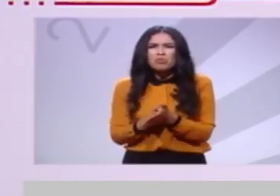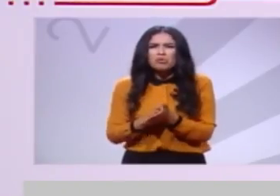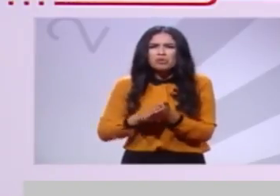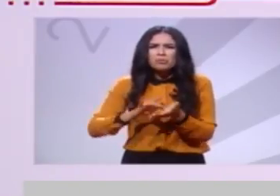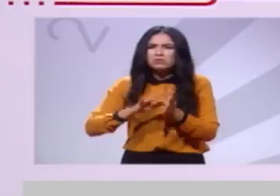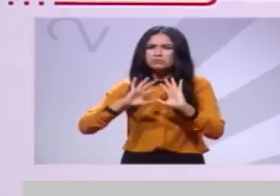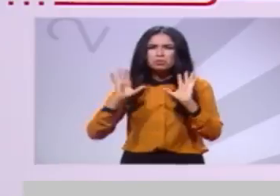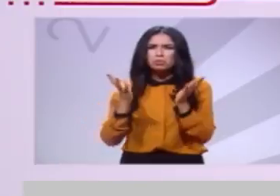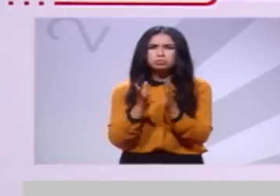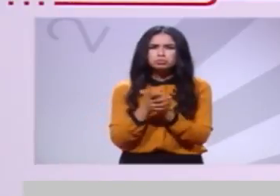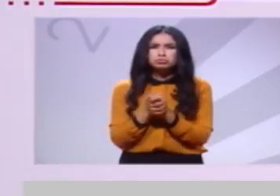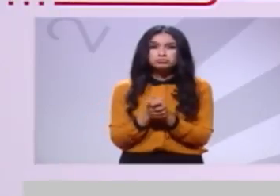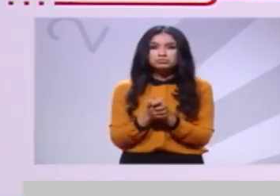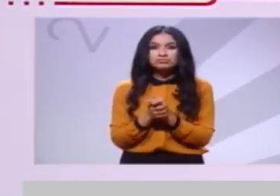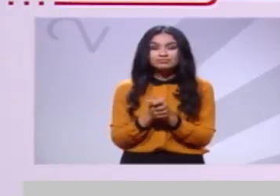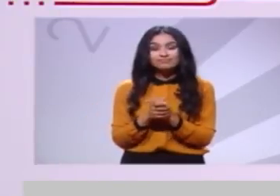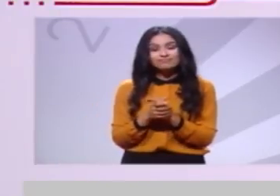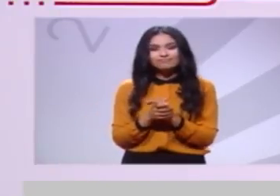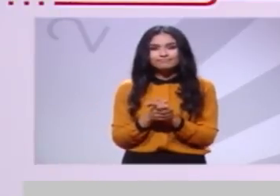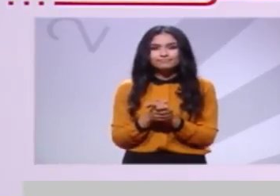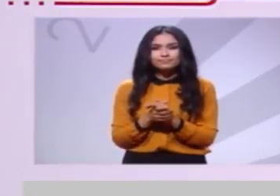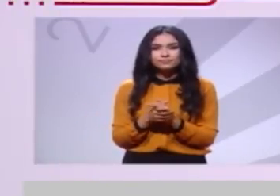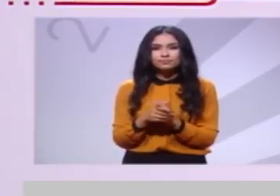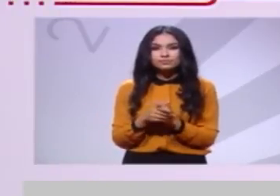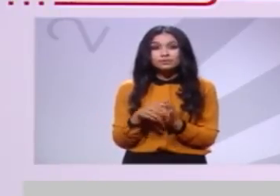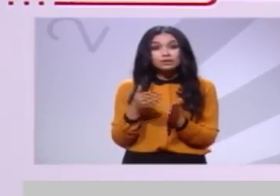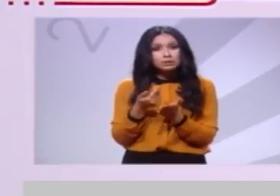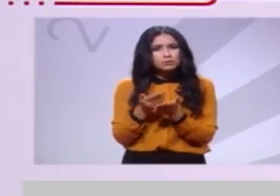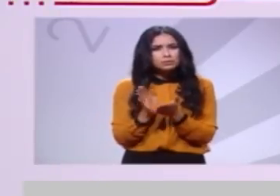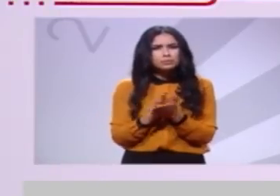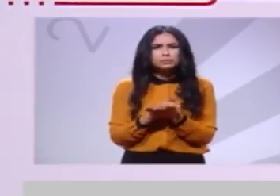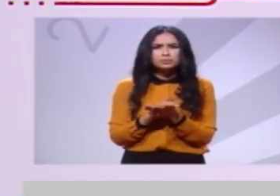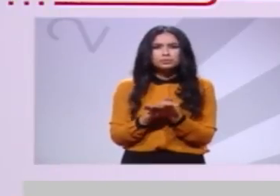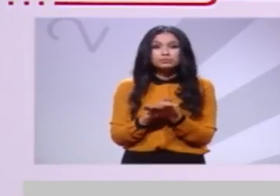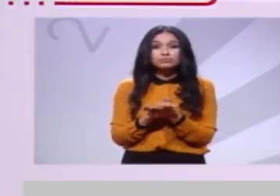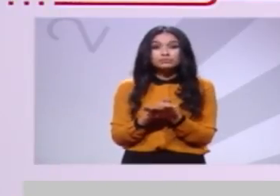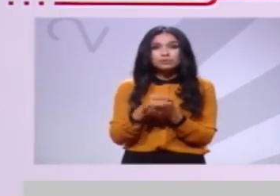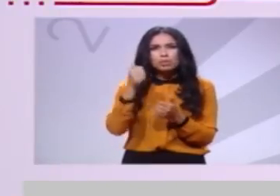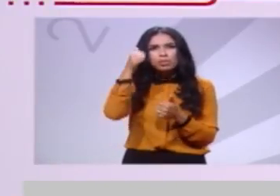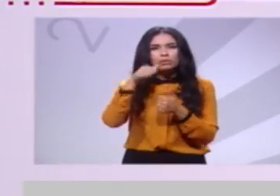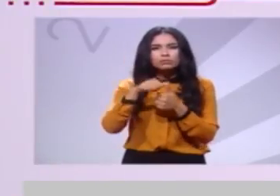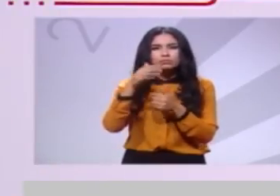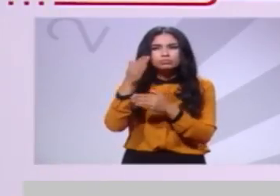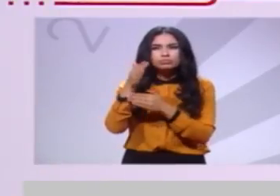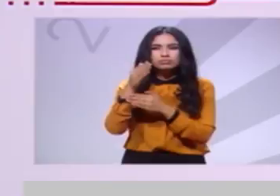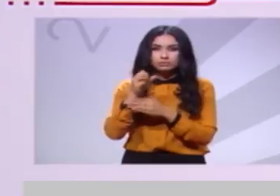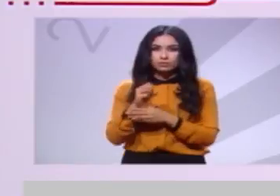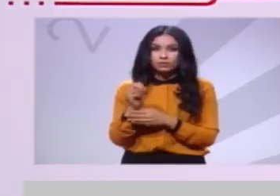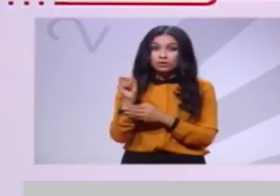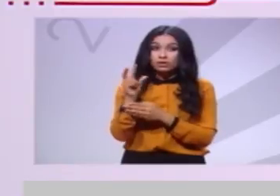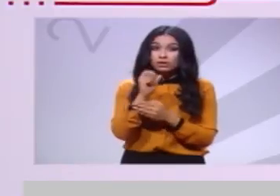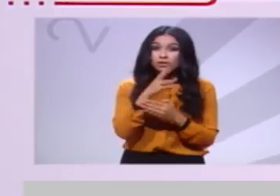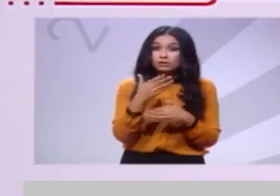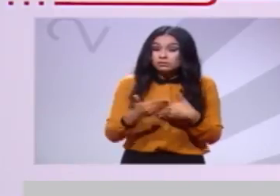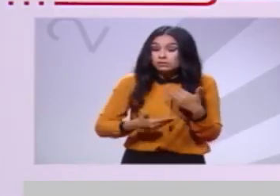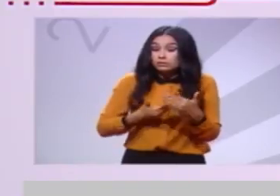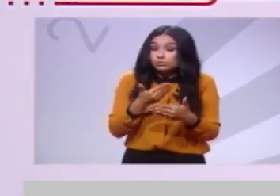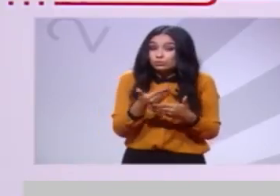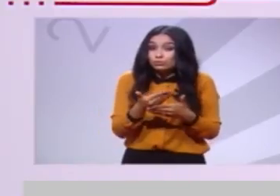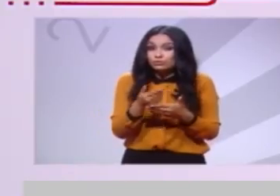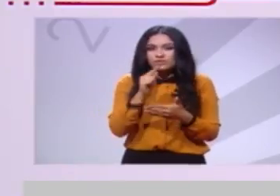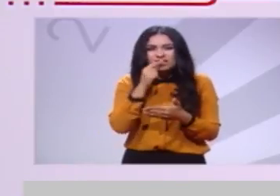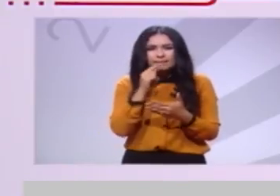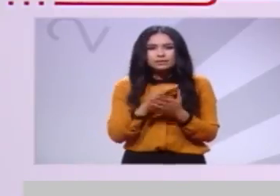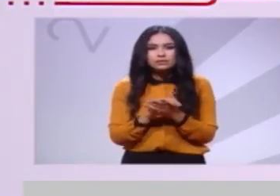بعض أهليها ولا دعم يذكرهم للدولة لتحسين الحركة السياحية بها ولتحقيق هذا الهدف